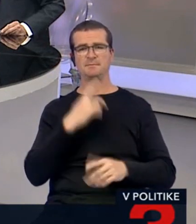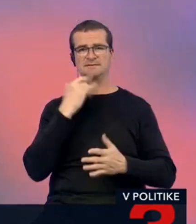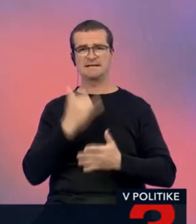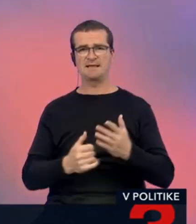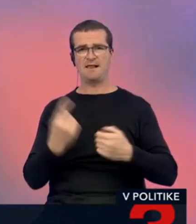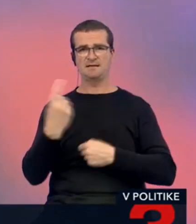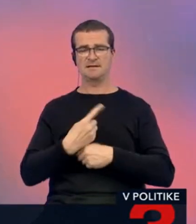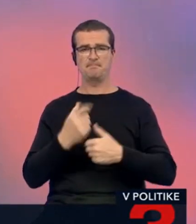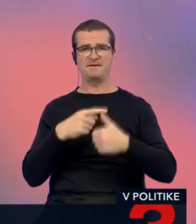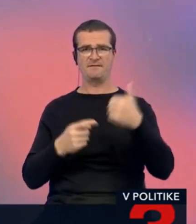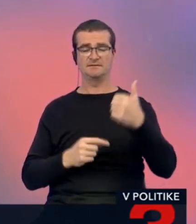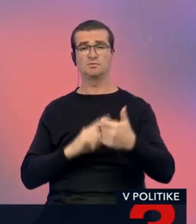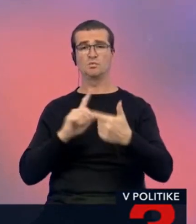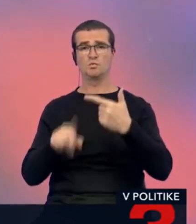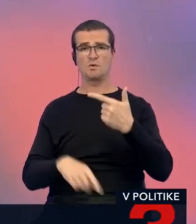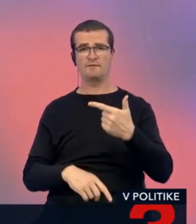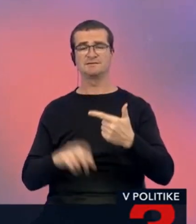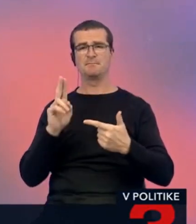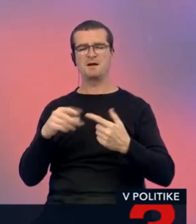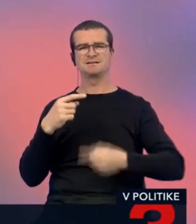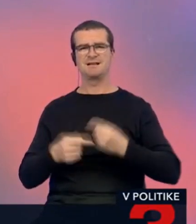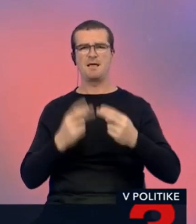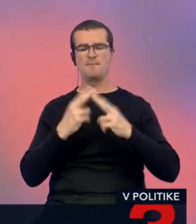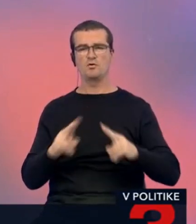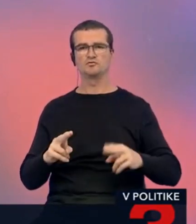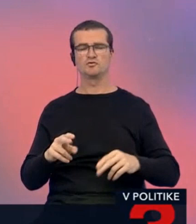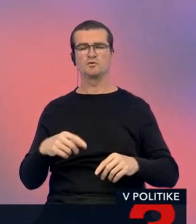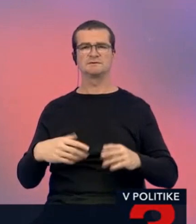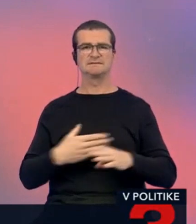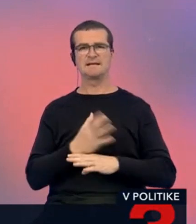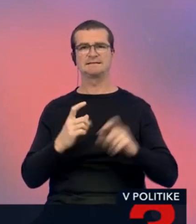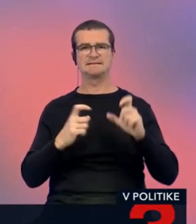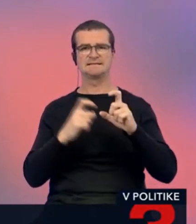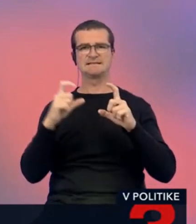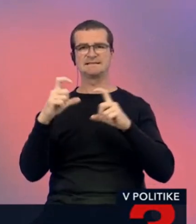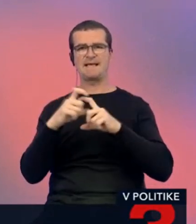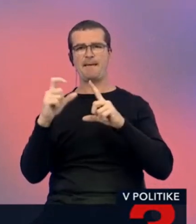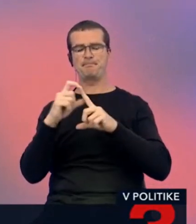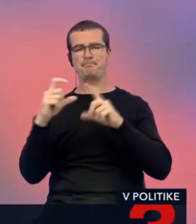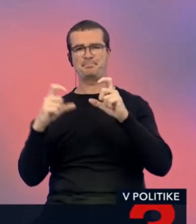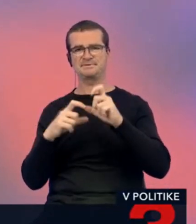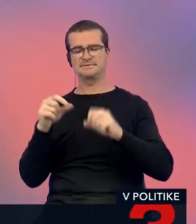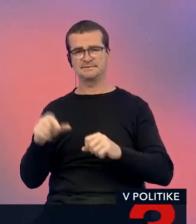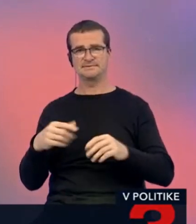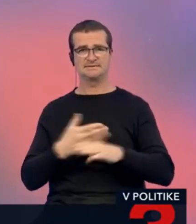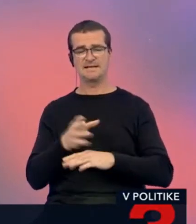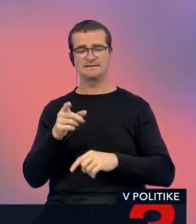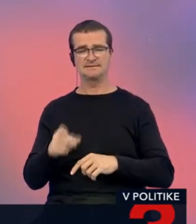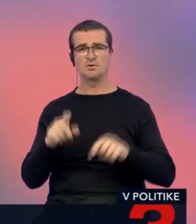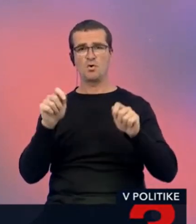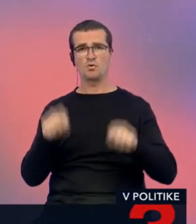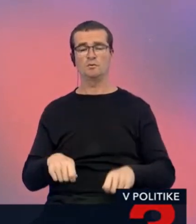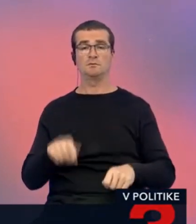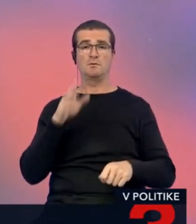zákazníkov. Prvá vec. Druhá vec. Máte stále možnosť cez SEPS, slovenskú elektronizačnú a prenosovú sústavu sa